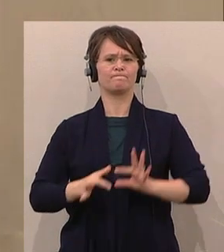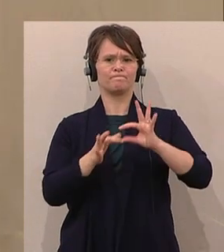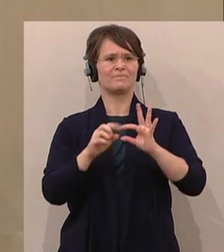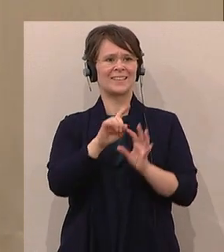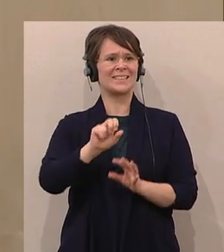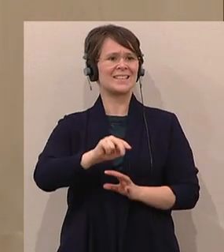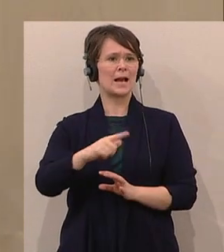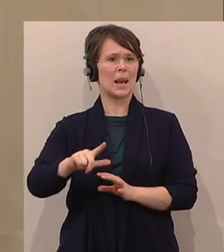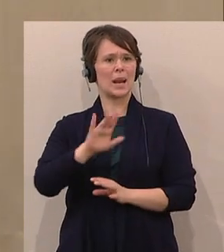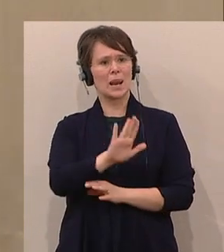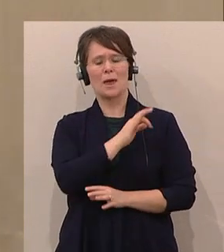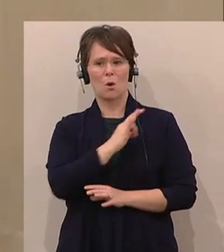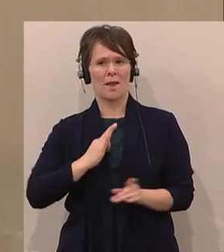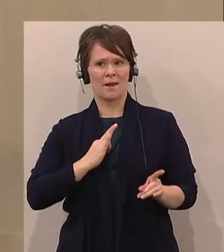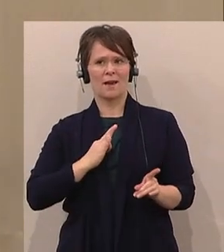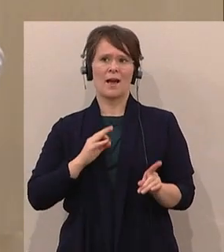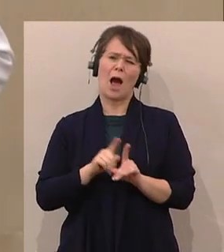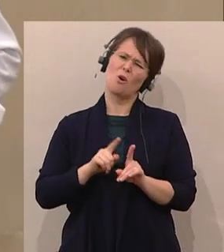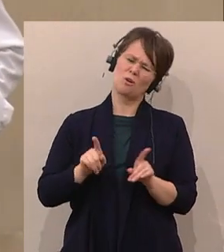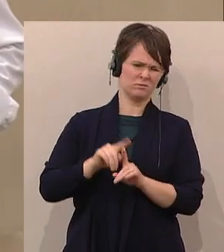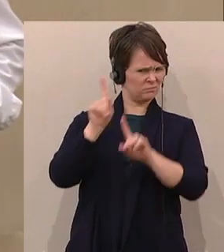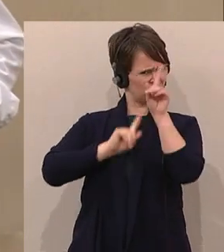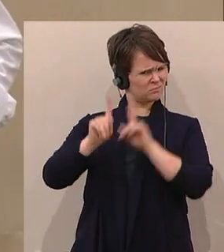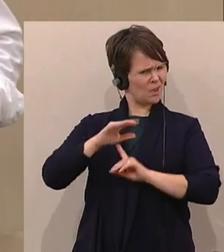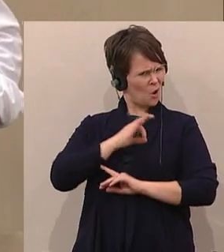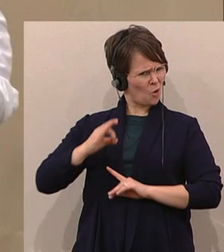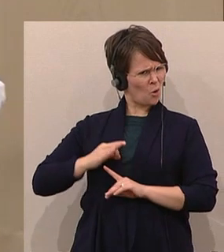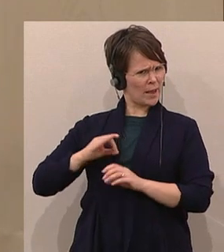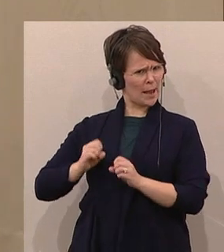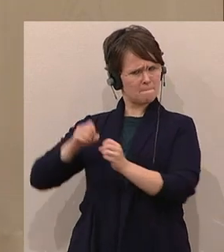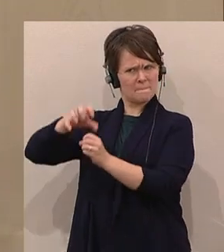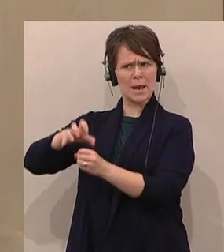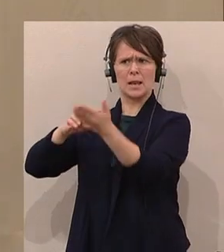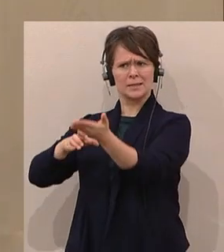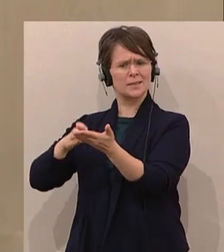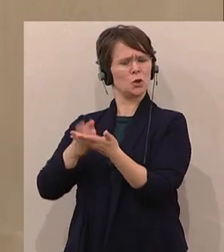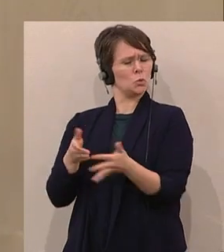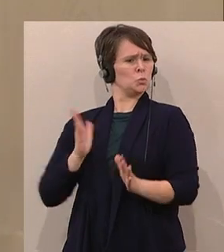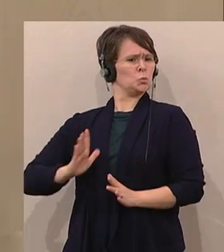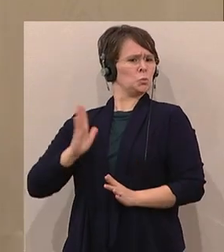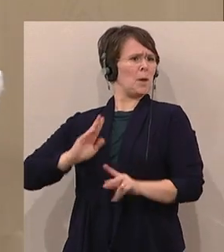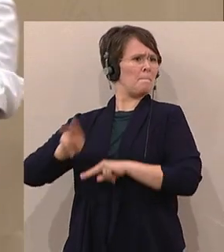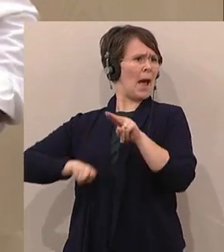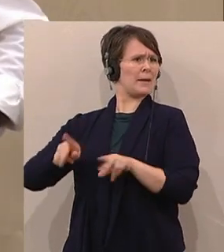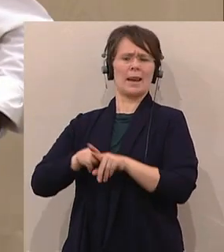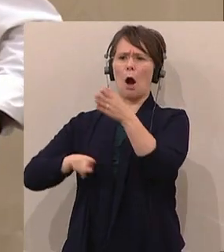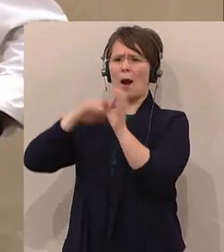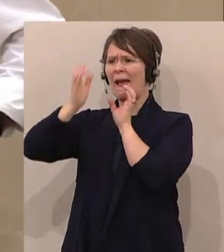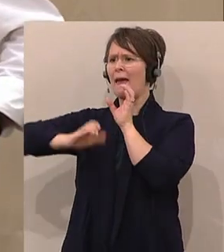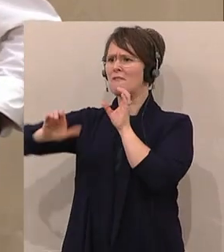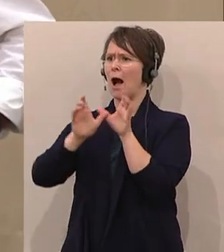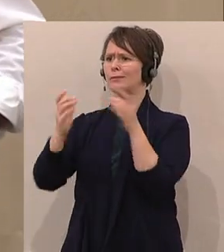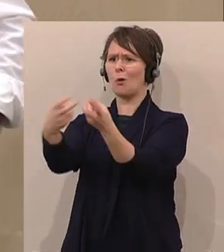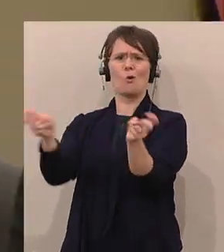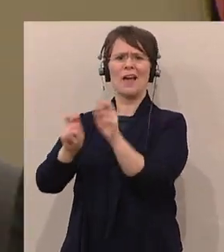wir sollten nicht verkeinen und der Kollege Pilz, mich wundert das, du wirst dadurch am vornehmsten behandelt, du wirst sogar zur Elefantenrunde dazugenommen, das kann man